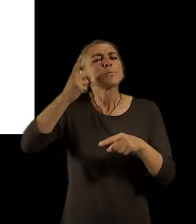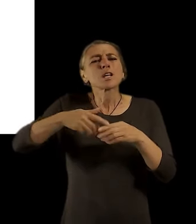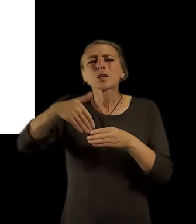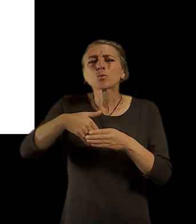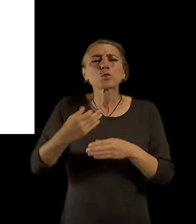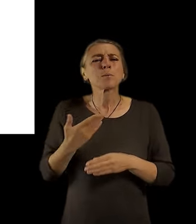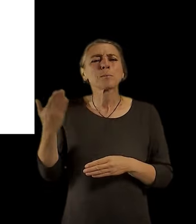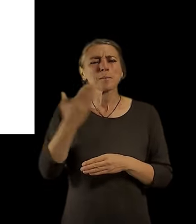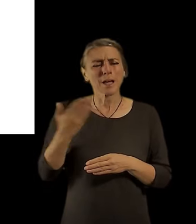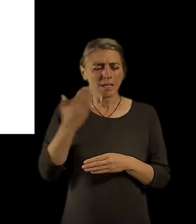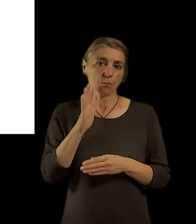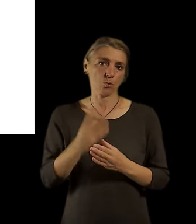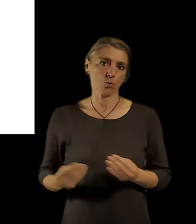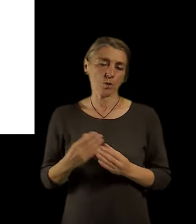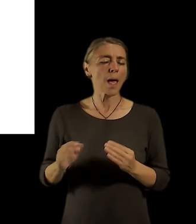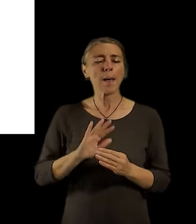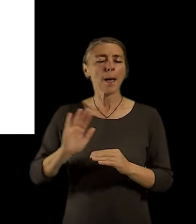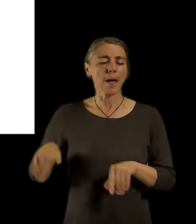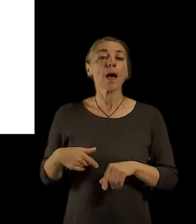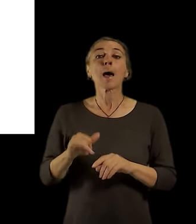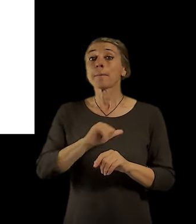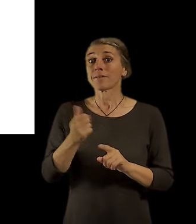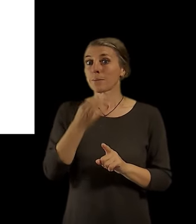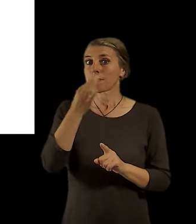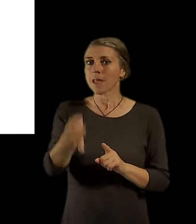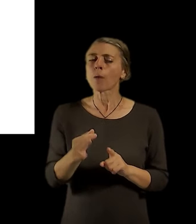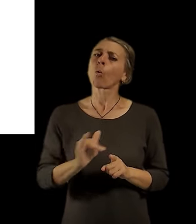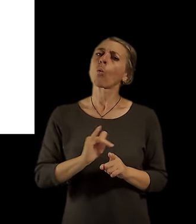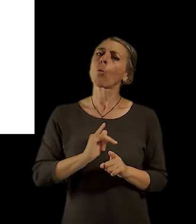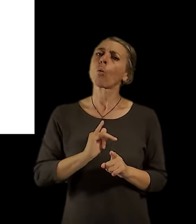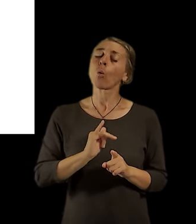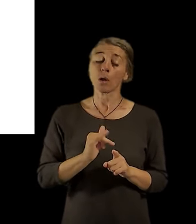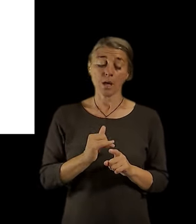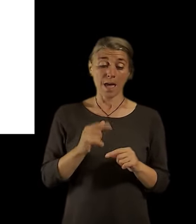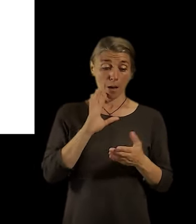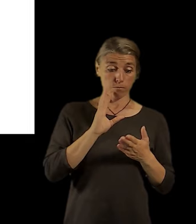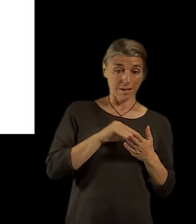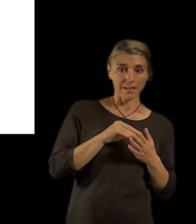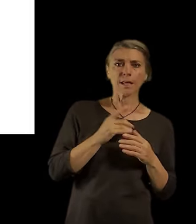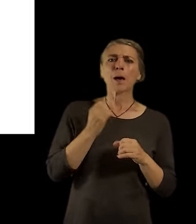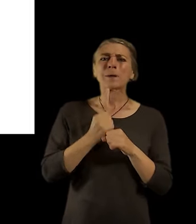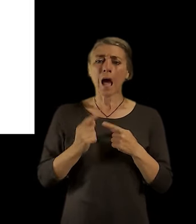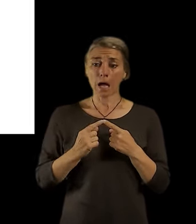jestli byste zvedli ruku, kdo z vás se dostane do práce do 15 minut pěšky nebo na kole.